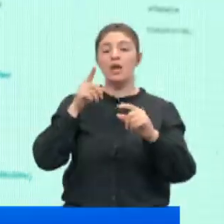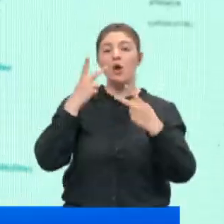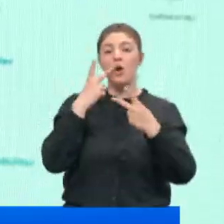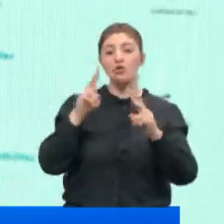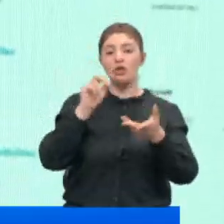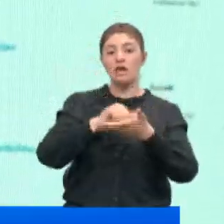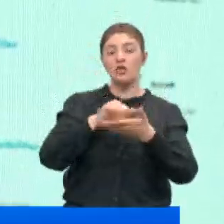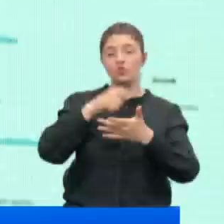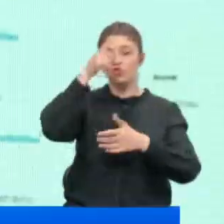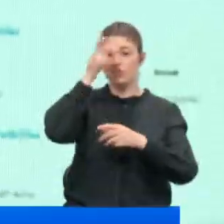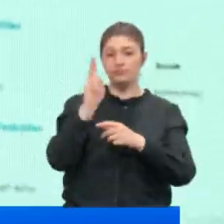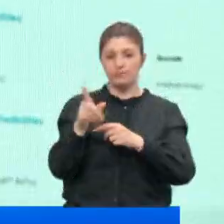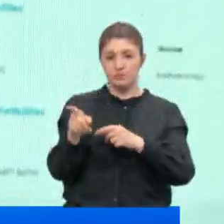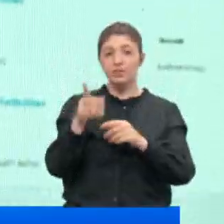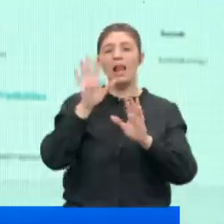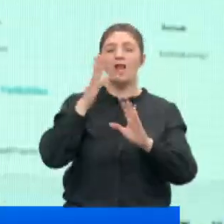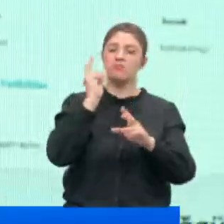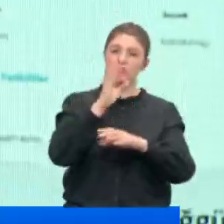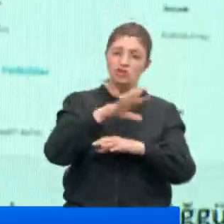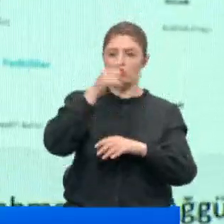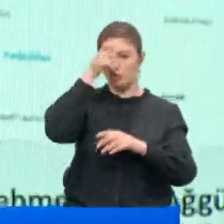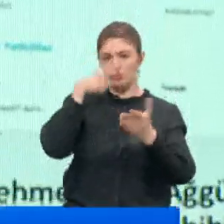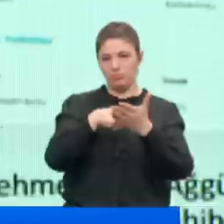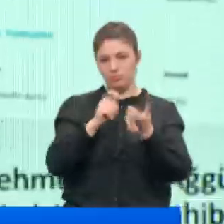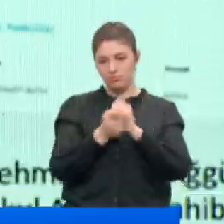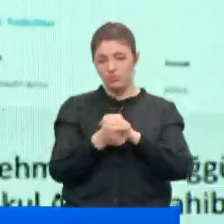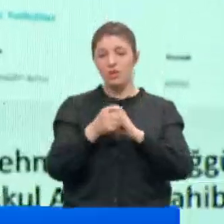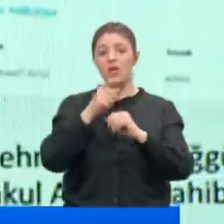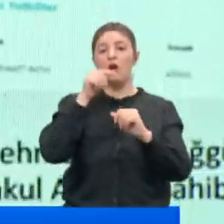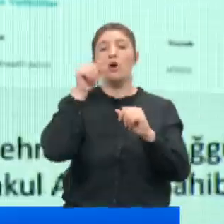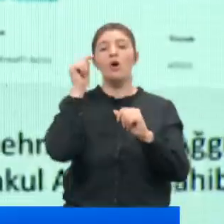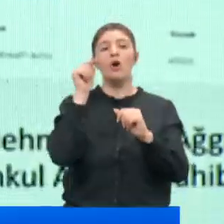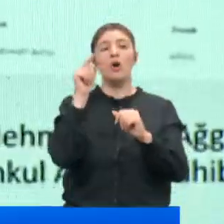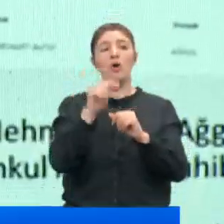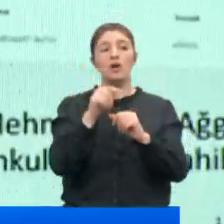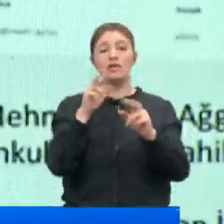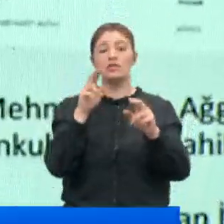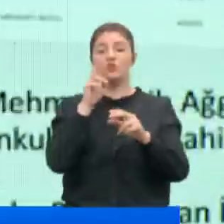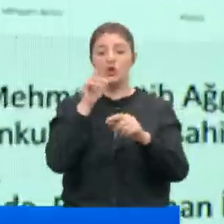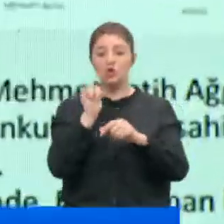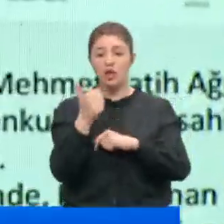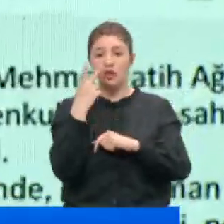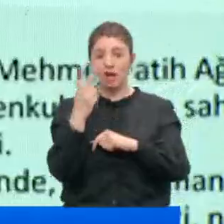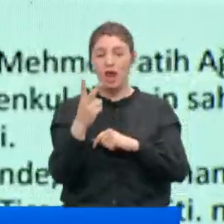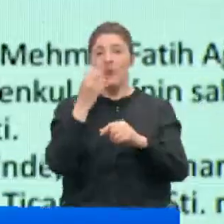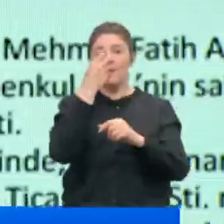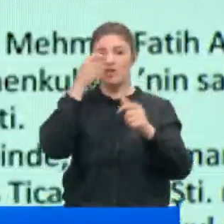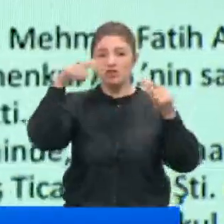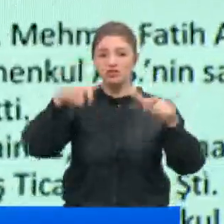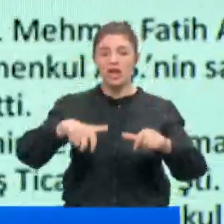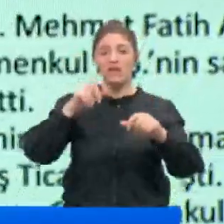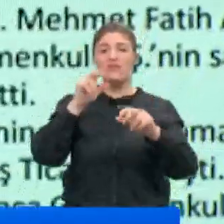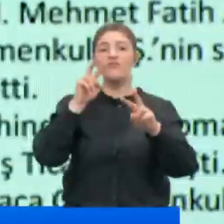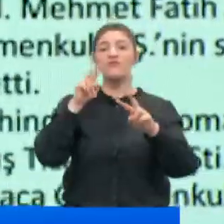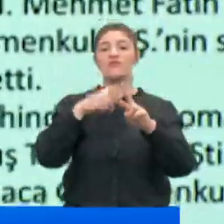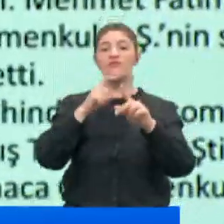Can Bursalı'nın haberine göre 2015 yılının son günlerinde Kiptaş Yönetim Kurulu Başakşehir Vaditepe